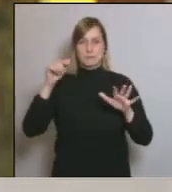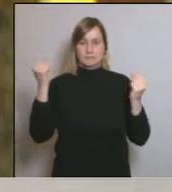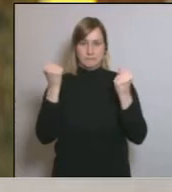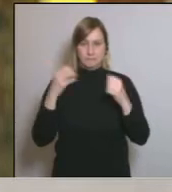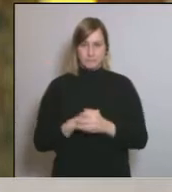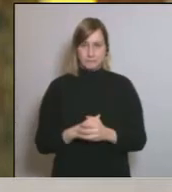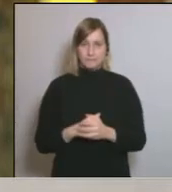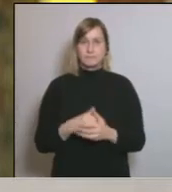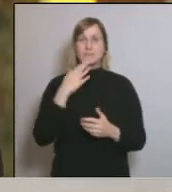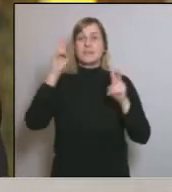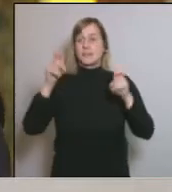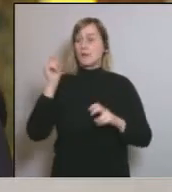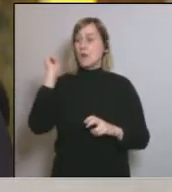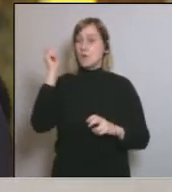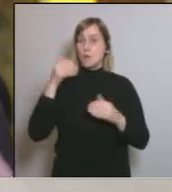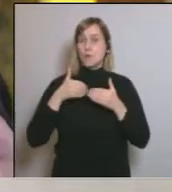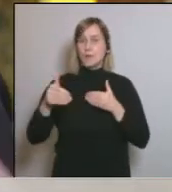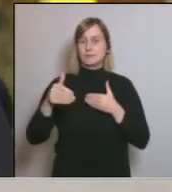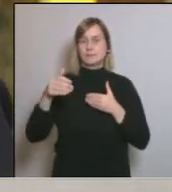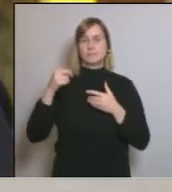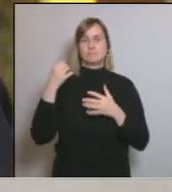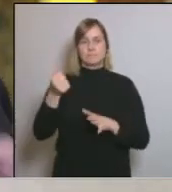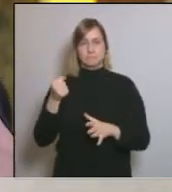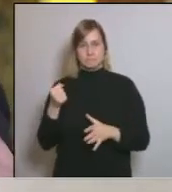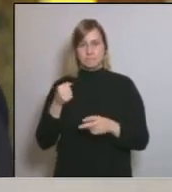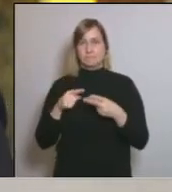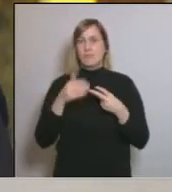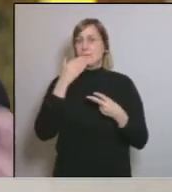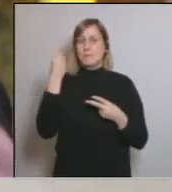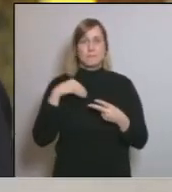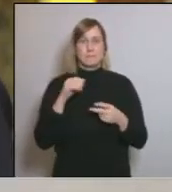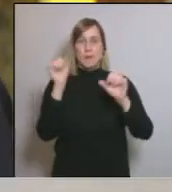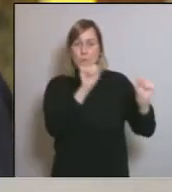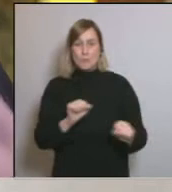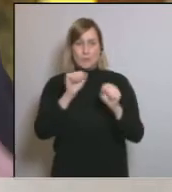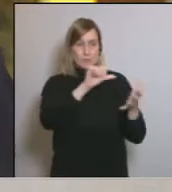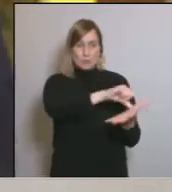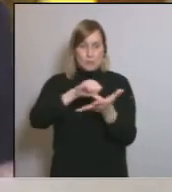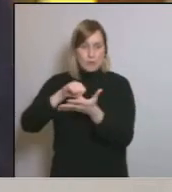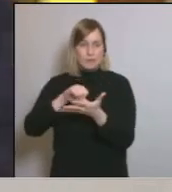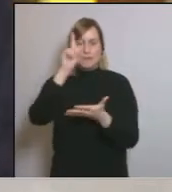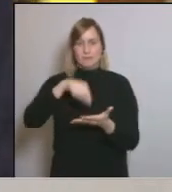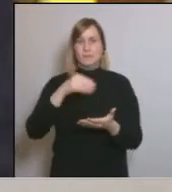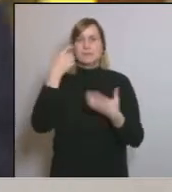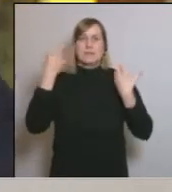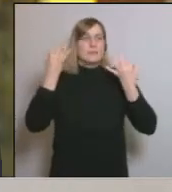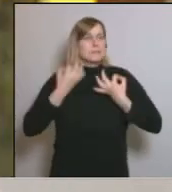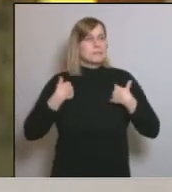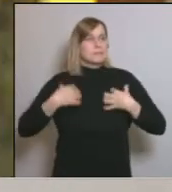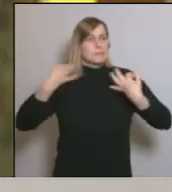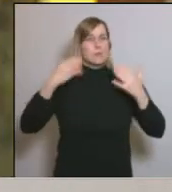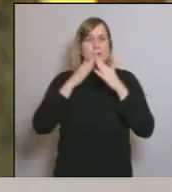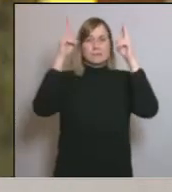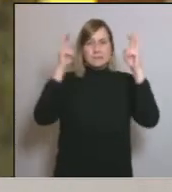de lloguers durant la durada dels confinaments. En la mateixa línia de donar protecció a la nostra ciutadania que se sentin segurs quedant-se a casa,